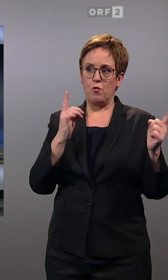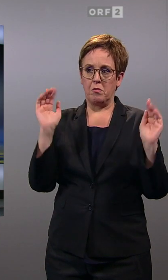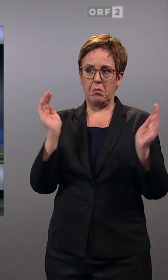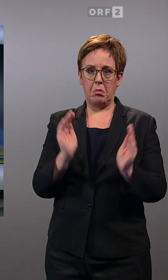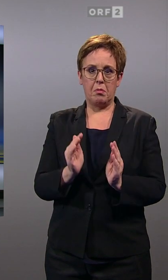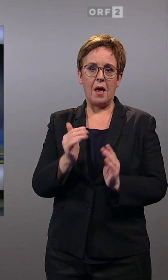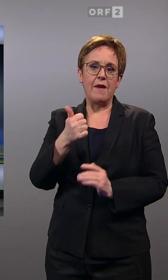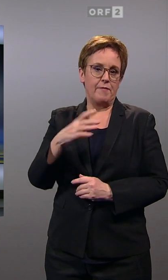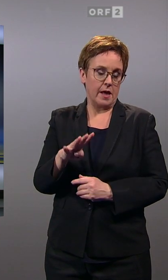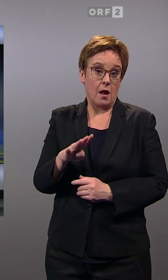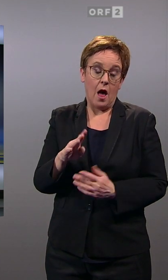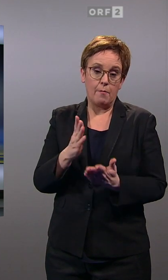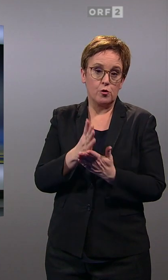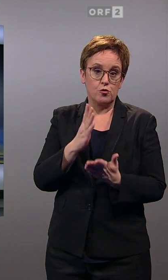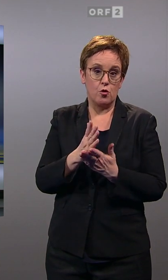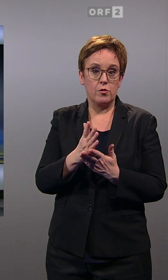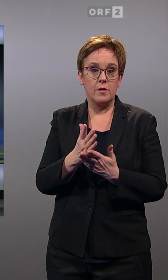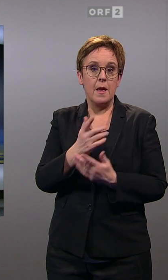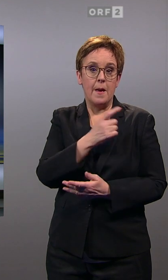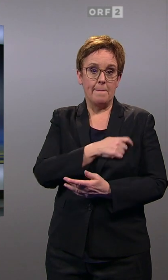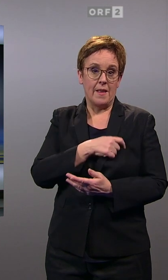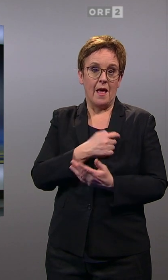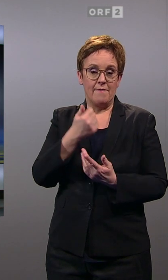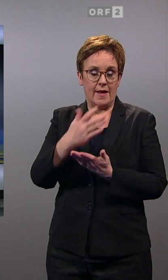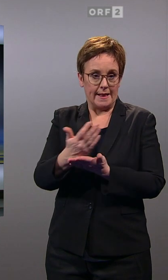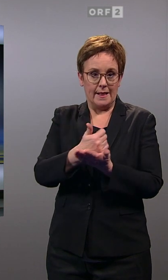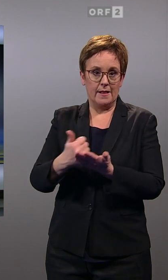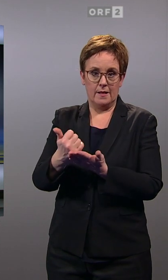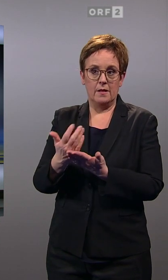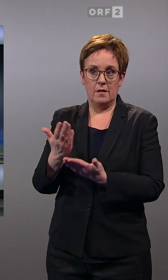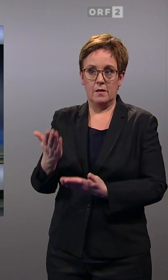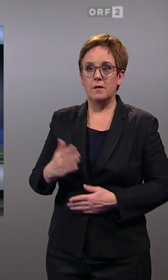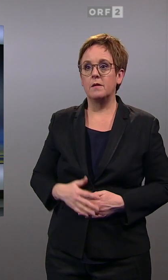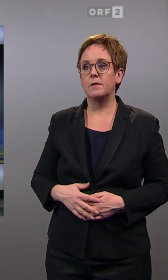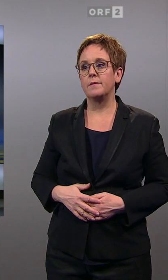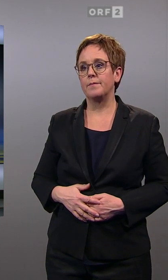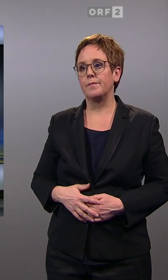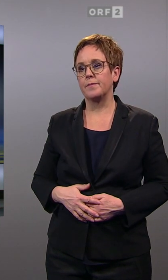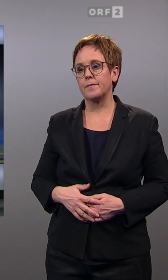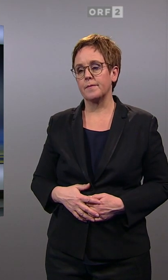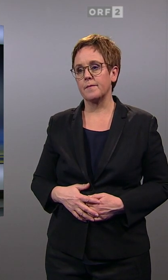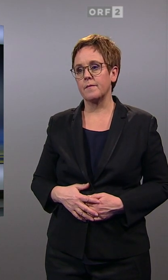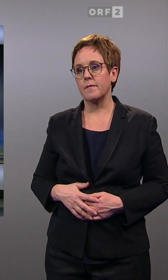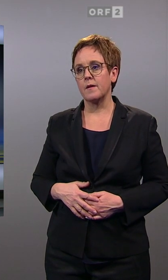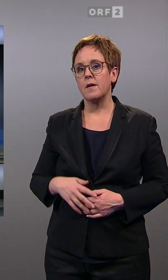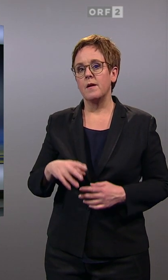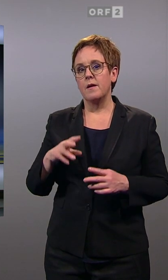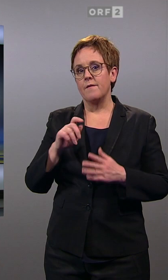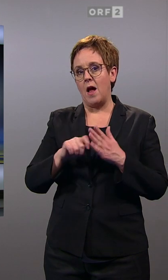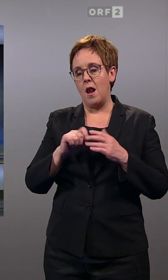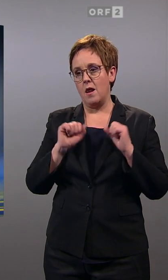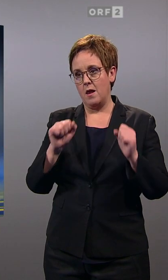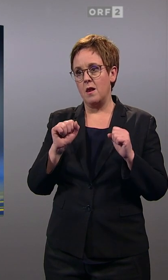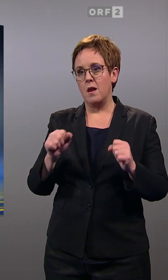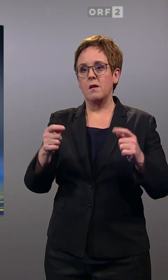noch ein Viertel. Aber natürlich die Möglichkeit, dass eine Partei dieses Viertel sehr gut ausschöpft in ihrer Wahlkampagne. Pflege,